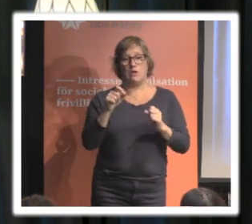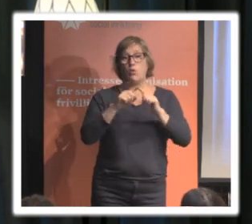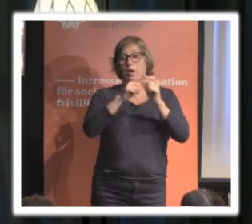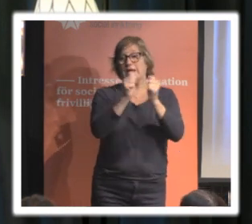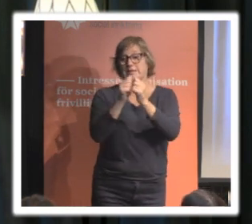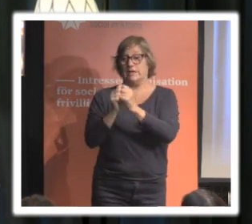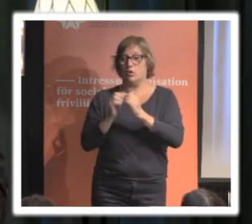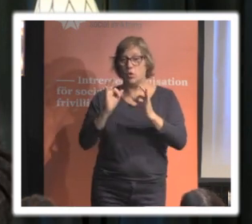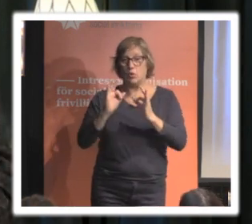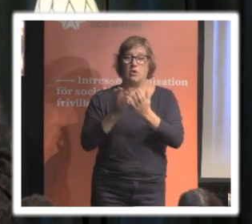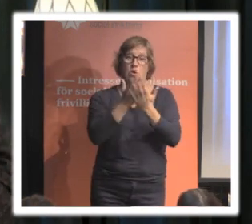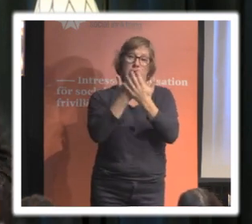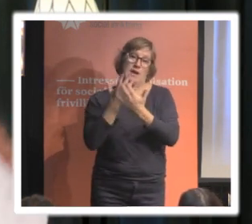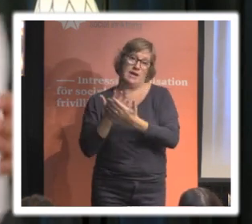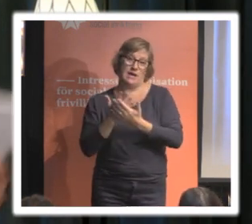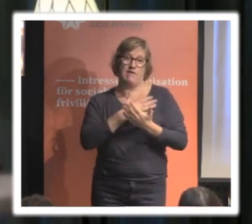personliga beskaffenheter.